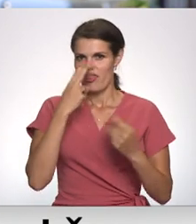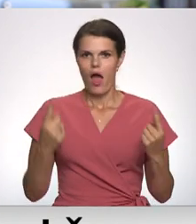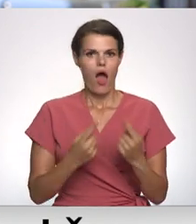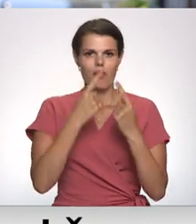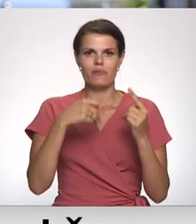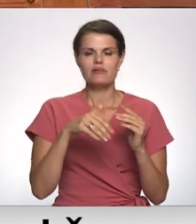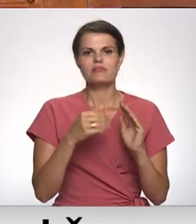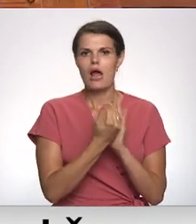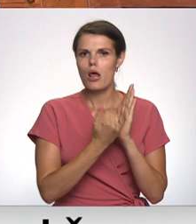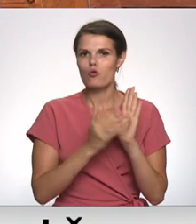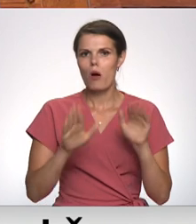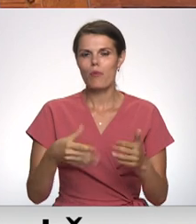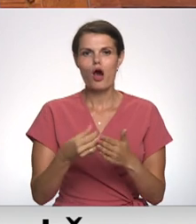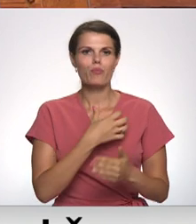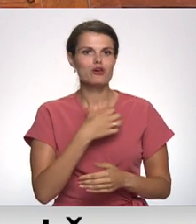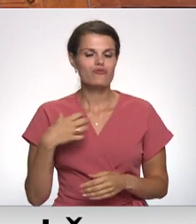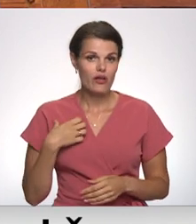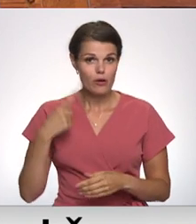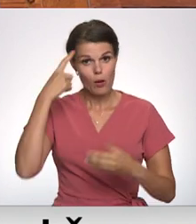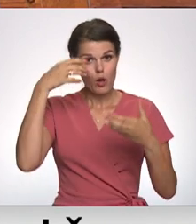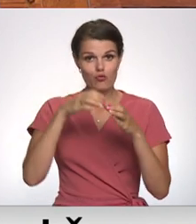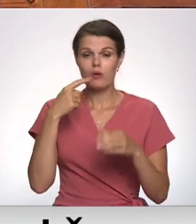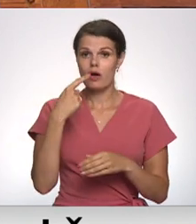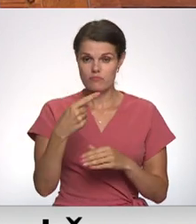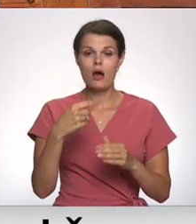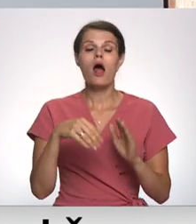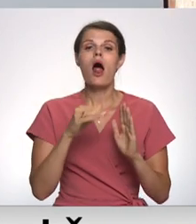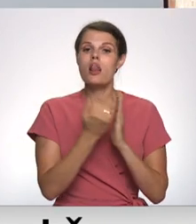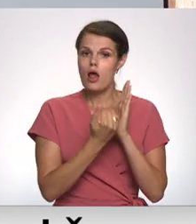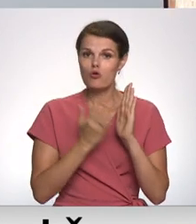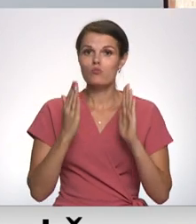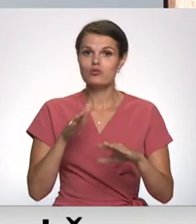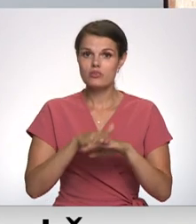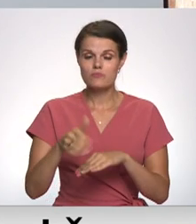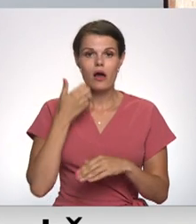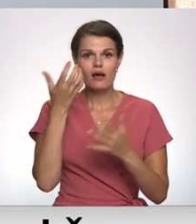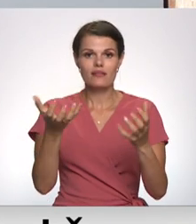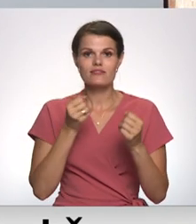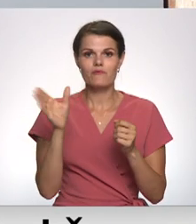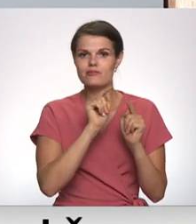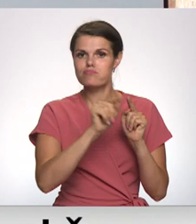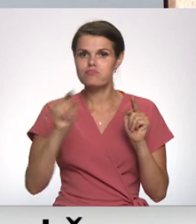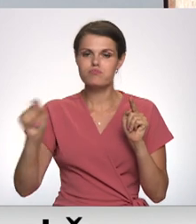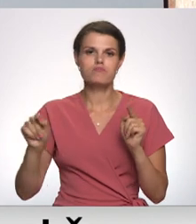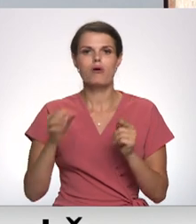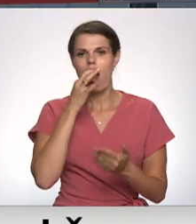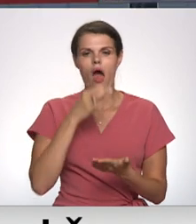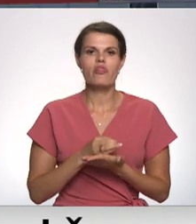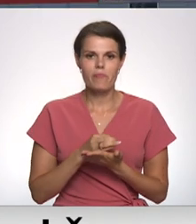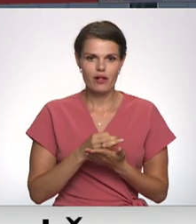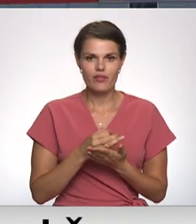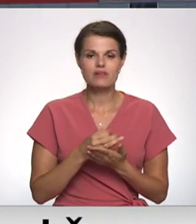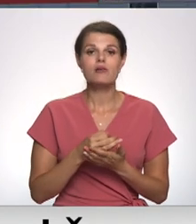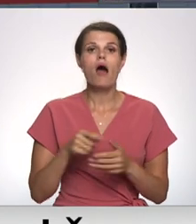likumu par pašvaldībām. Domē apgalvo, ka likumu pildīšot, kad saņems visas prasītās atbildes no atbildīgajām institūcijām.